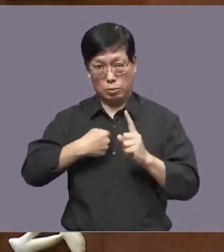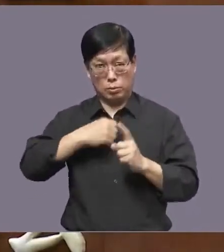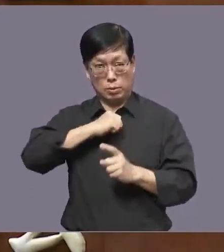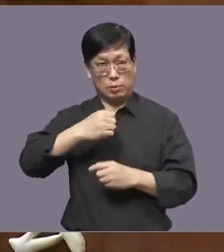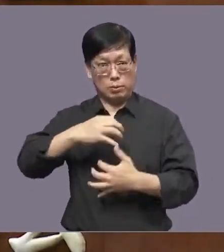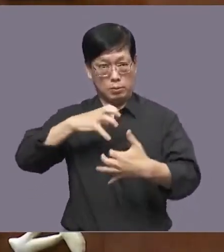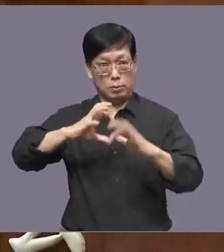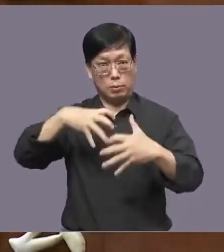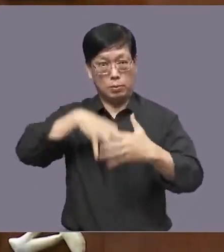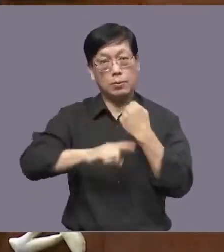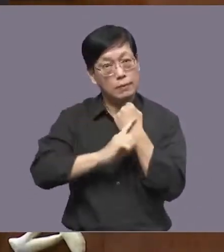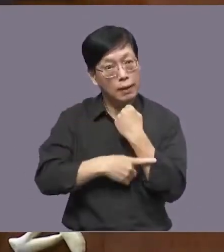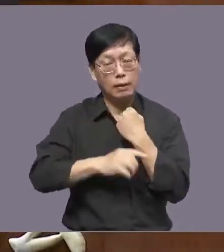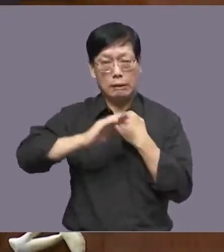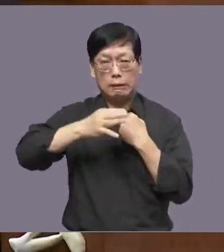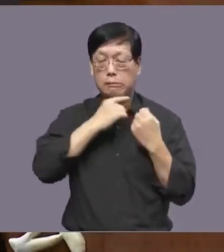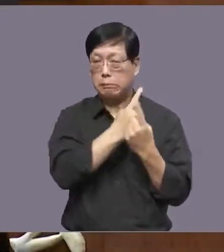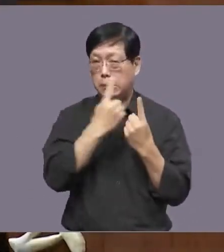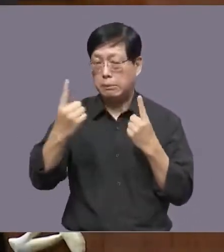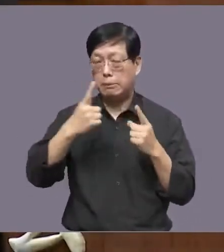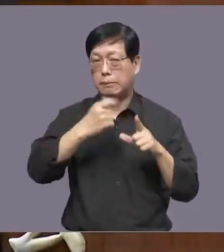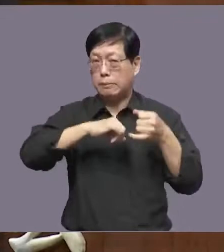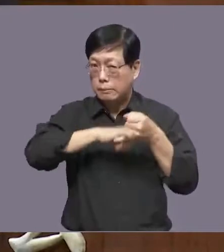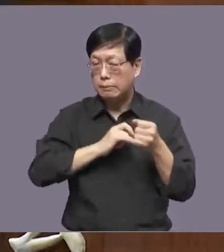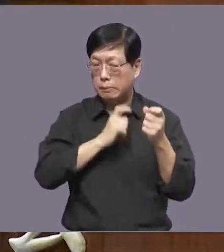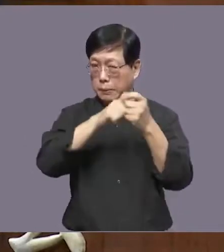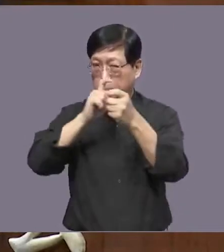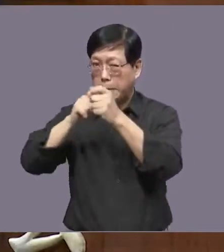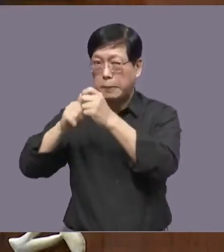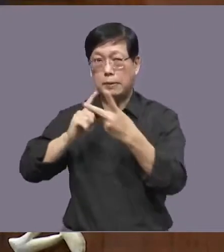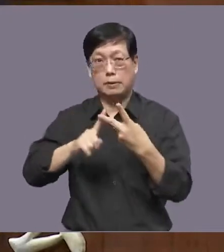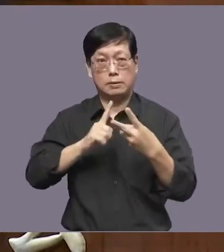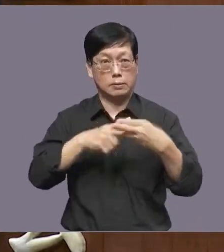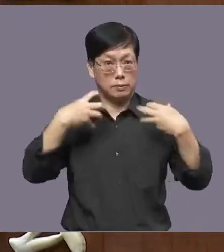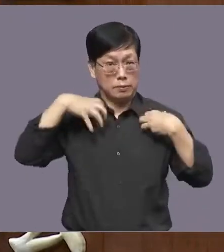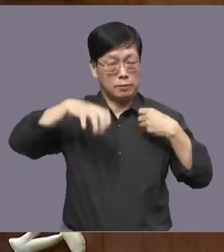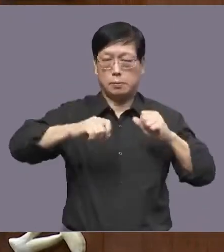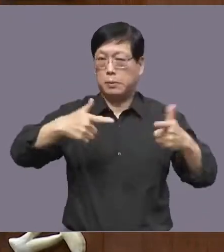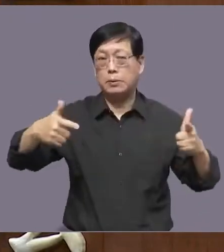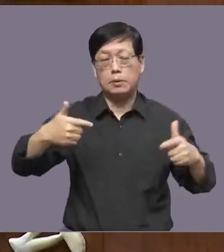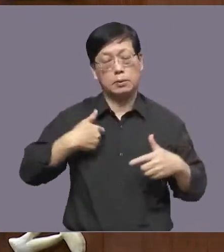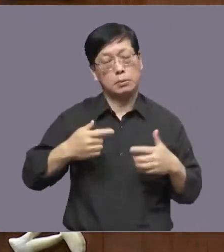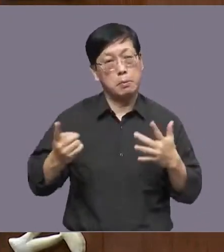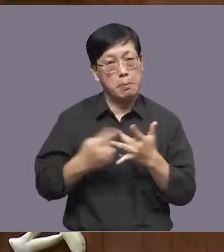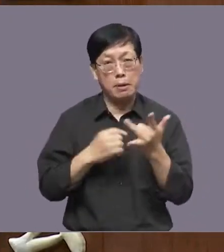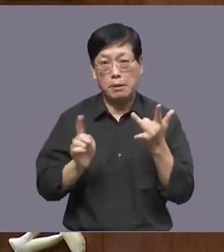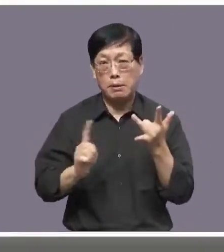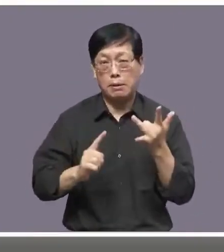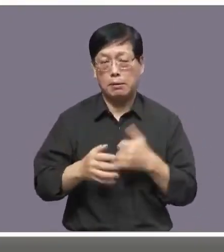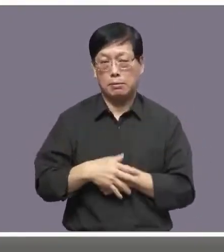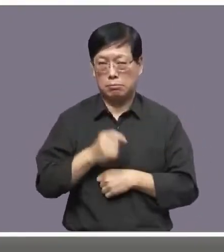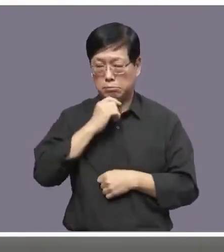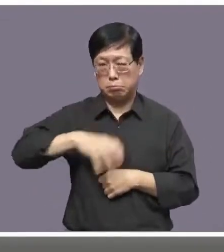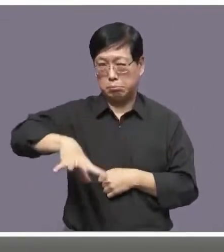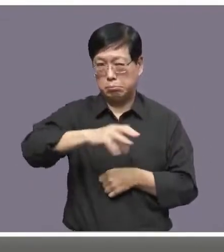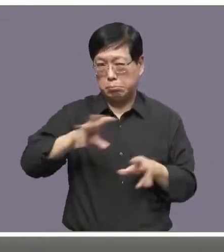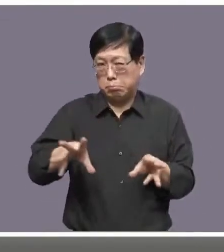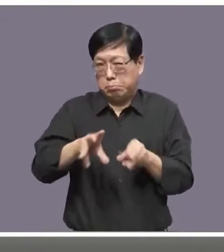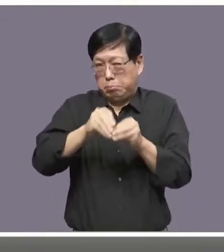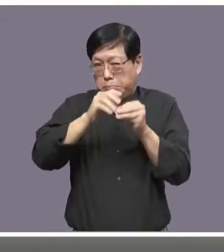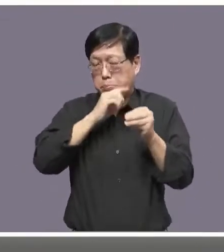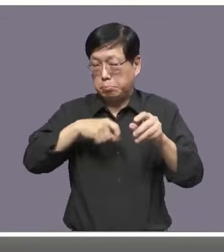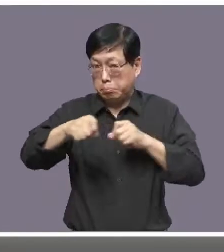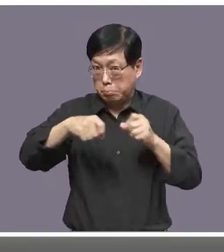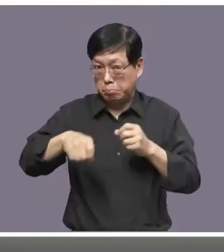但是呢各个公约有它自己的目的还有主管机关我们缺乏了一个所谓的整体的指导纲列